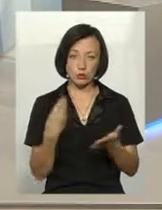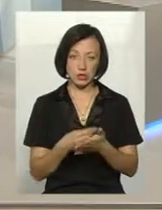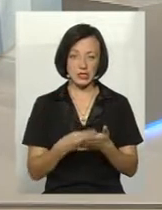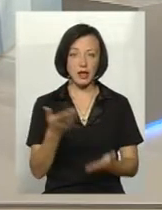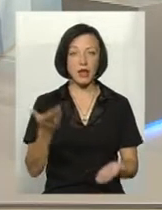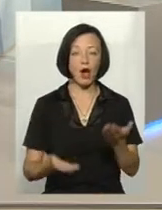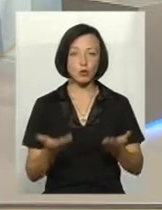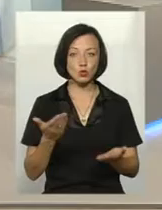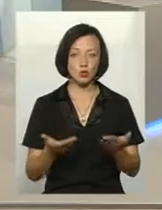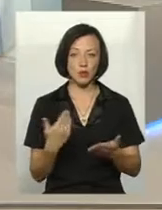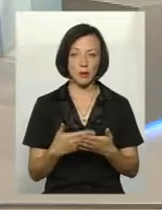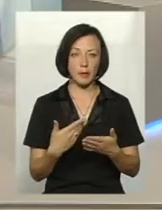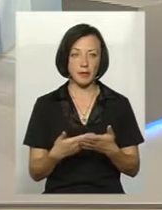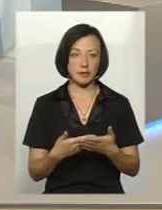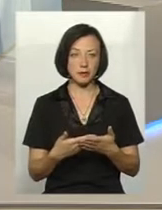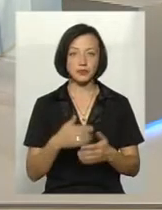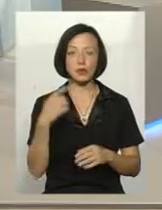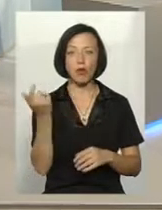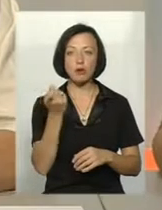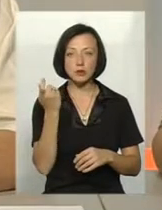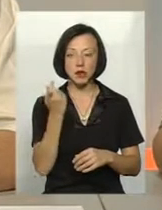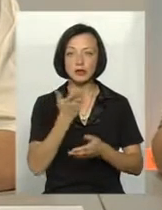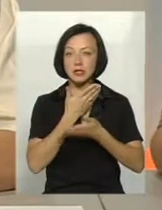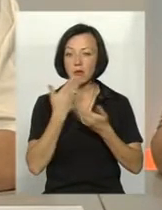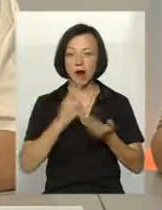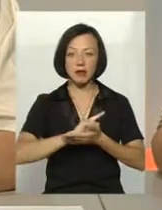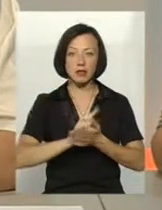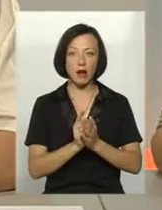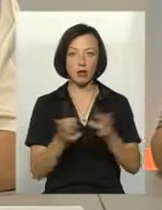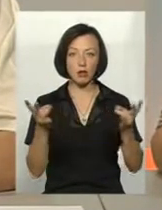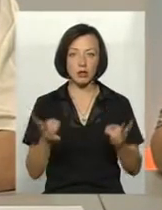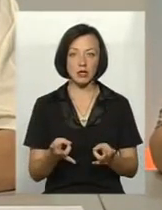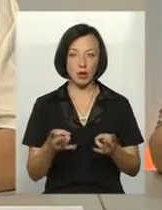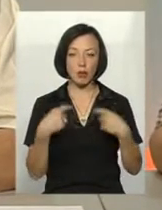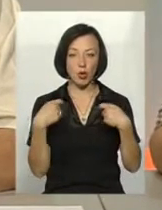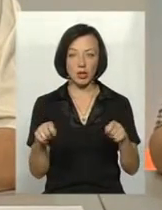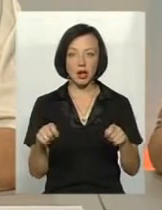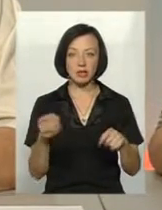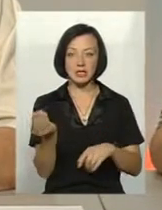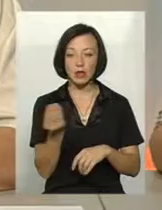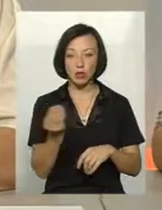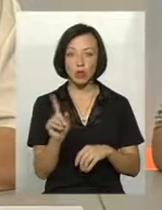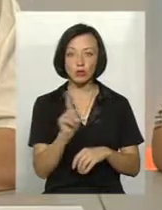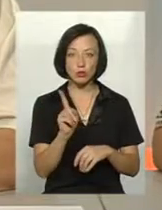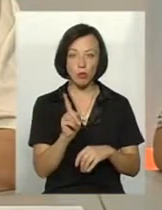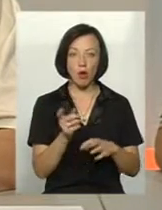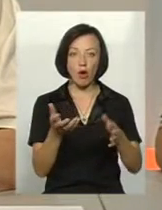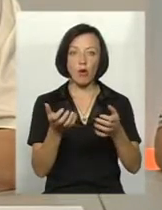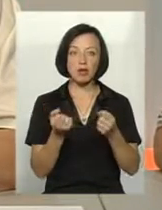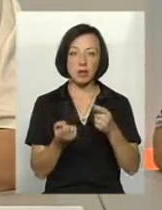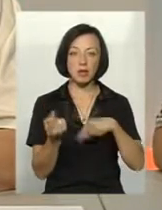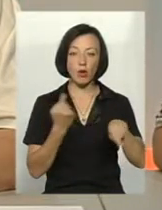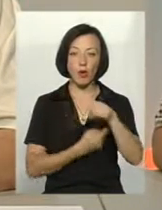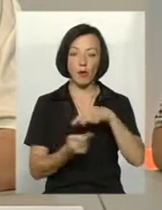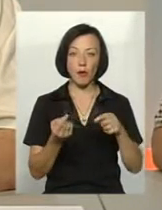якщо, наприклад, в господарстві немає нагальної потреби продати зерно для того, щоб отримати якісь обігові